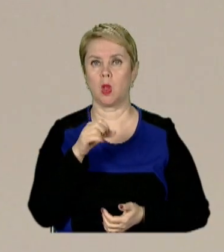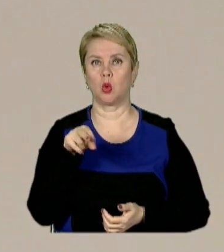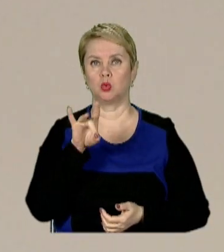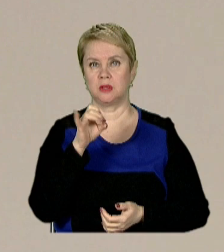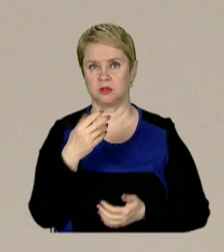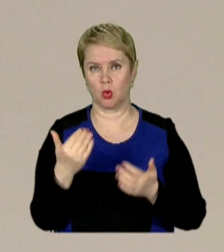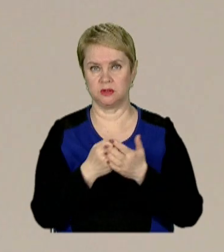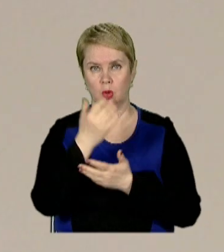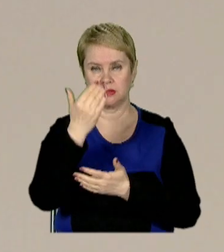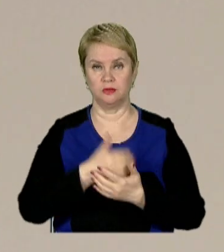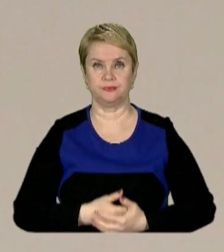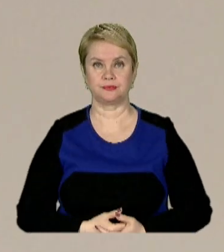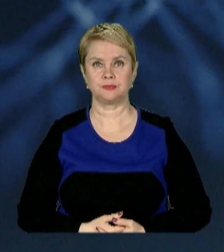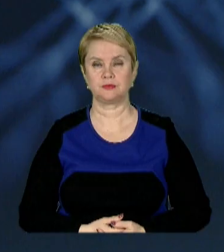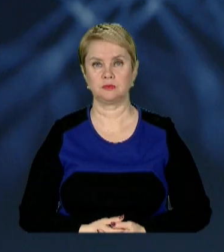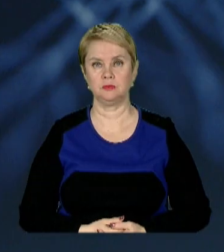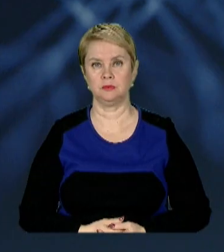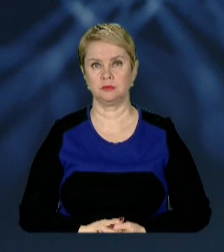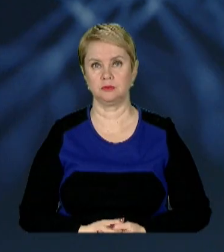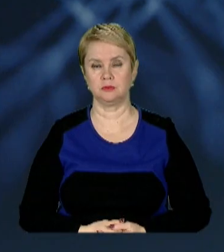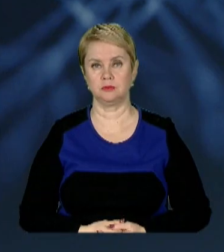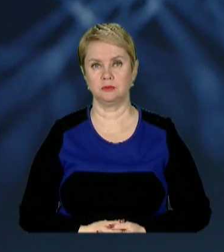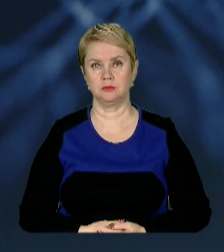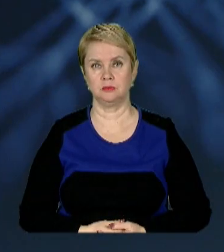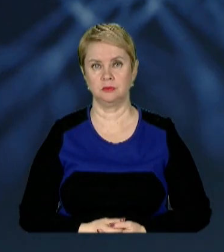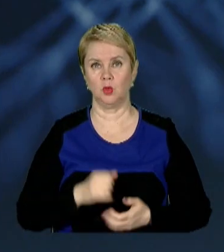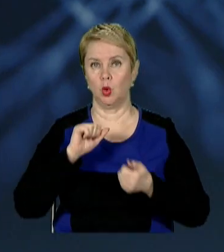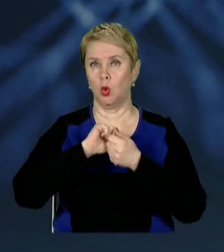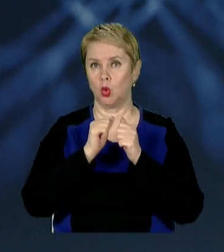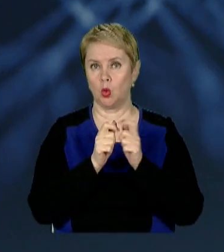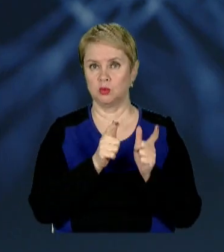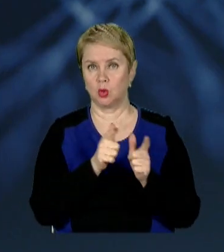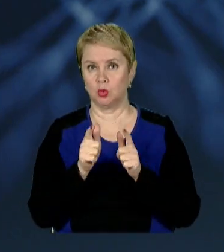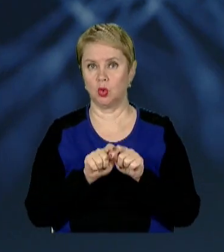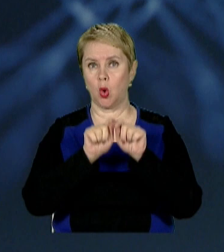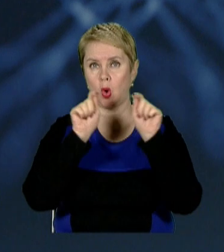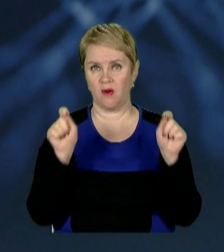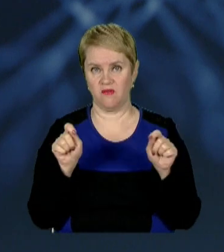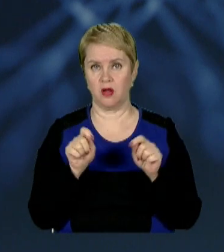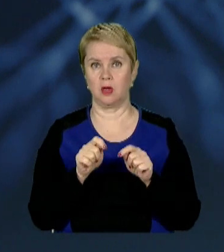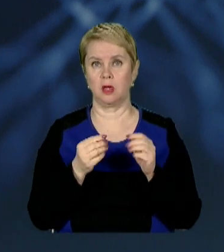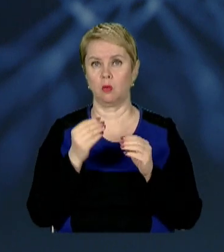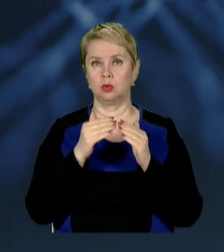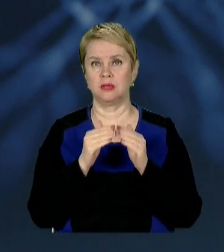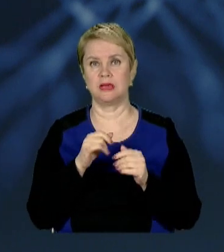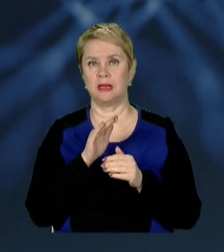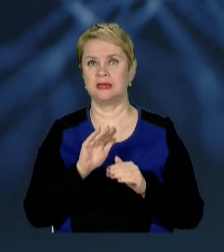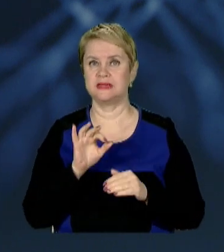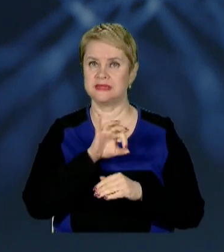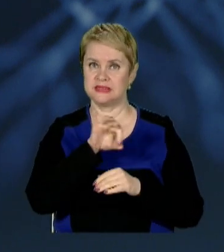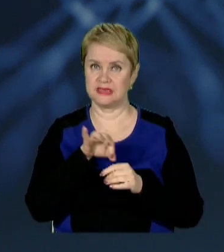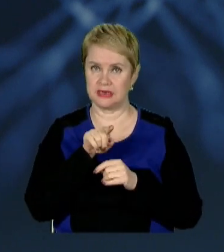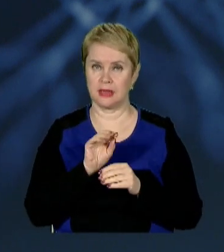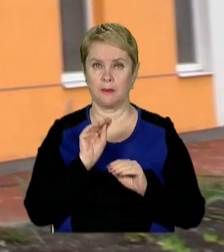Ходринський, новини 11 каналу. У Кам'янському готують до відкриття груповий будинок для дітей-сиріт.